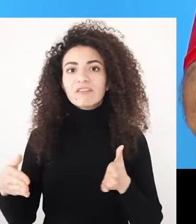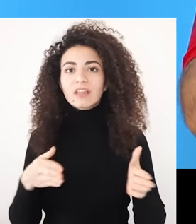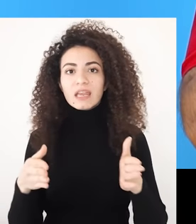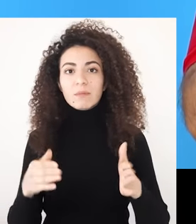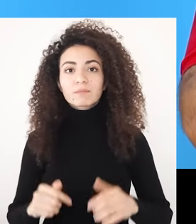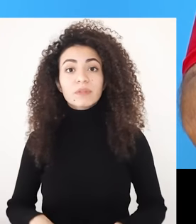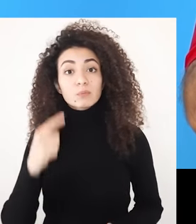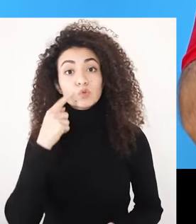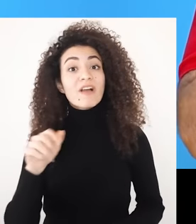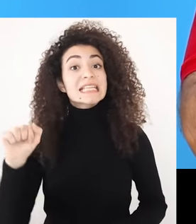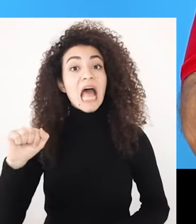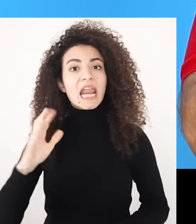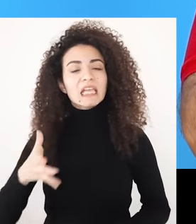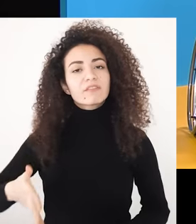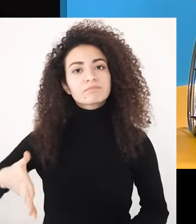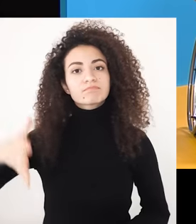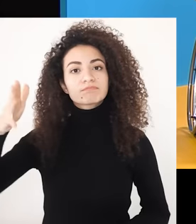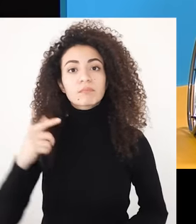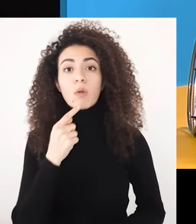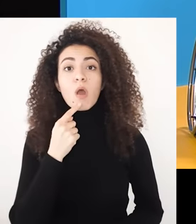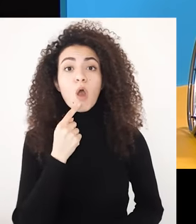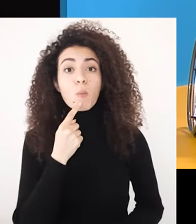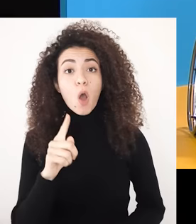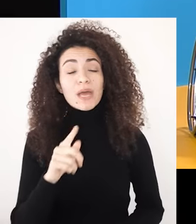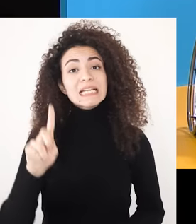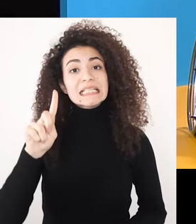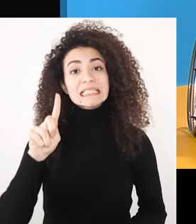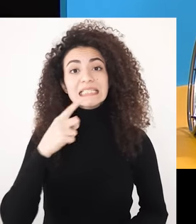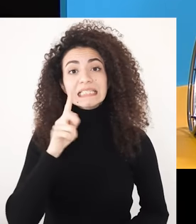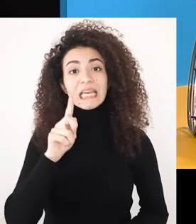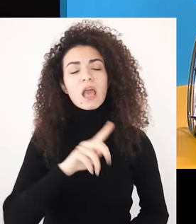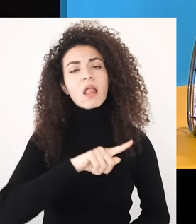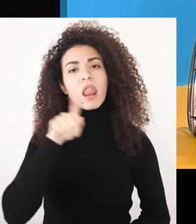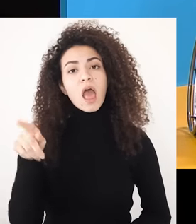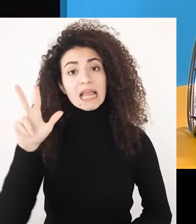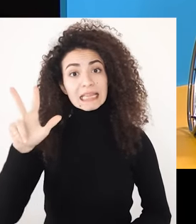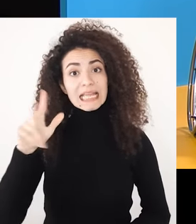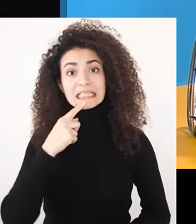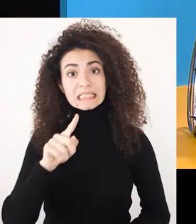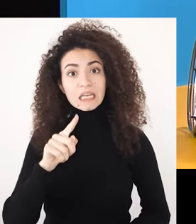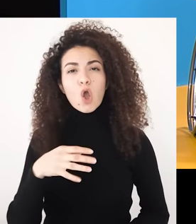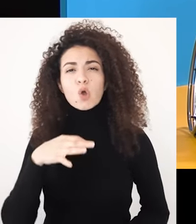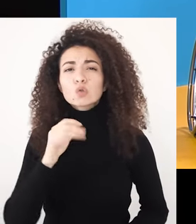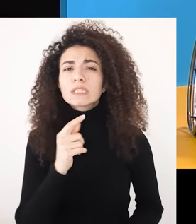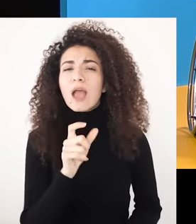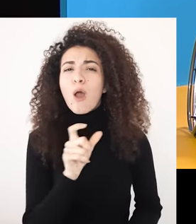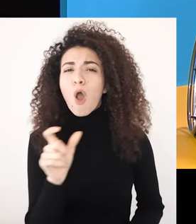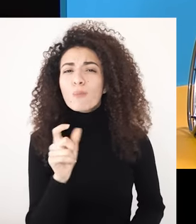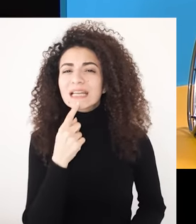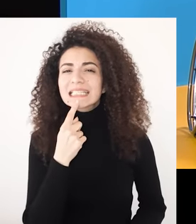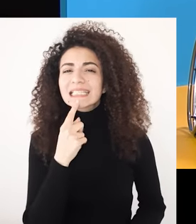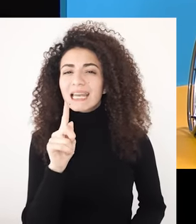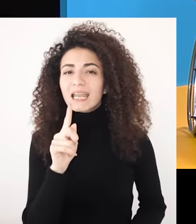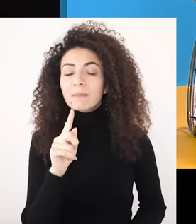سارة بمختلف مراحلها العمرية من عمر سنة لتلات سنين بهذا العمر وخاصة على عمر السنة بيطور الطفل